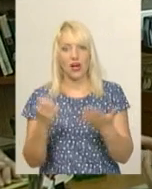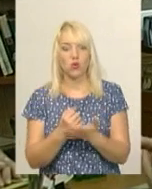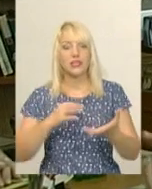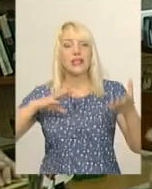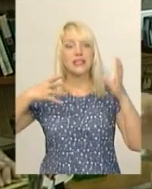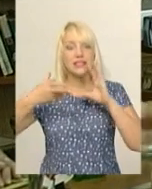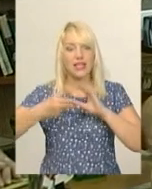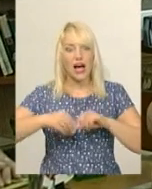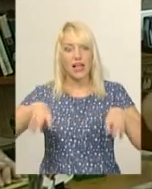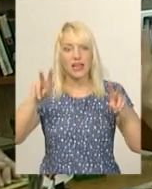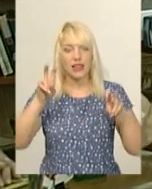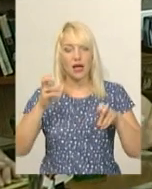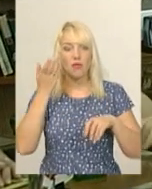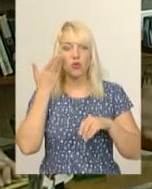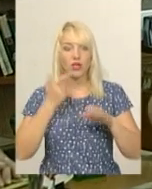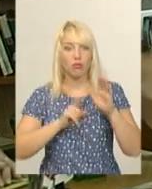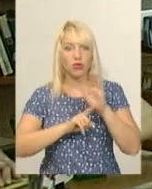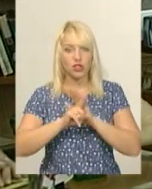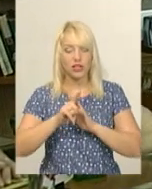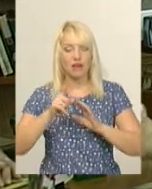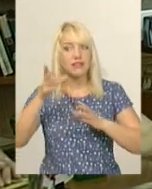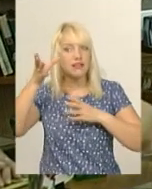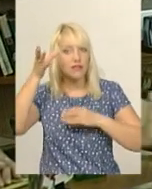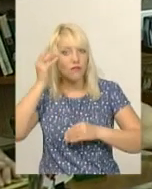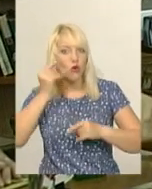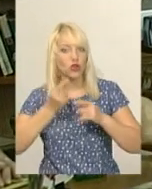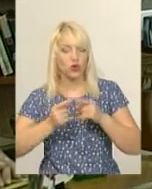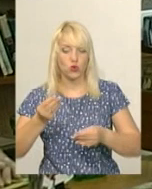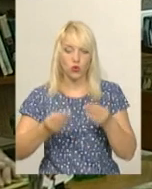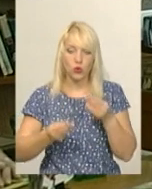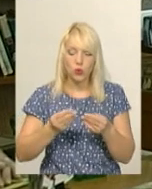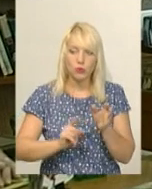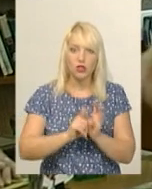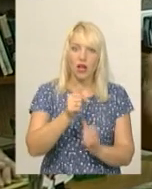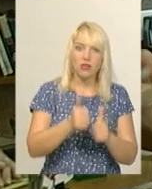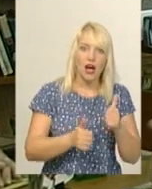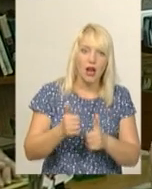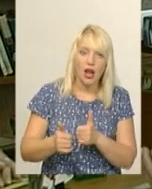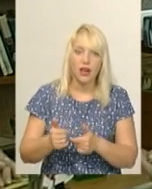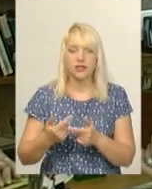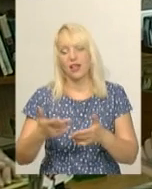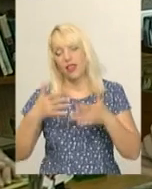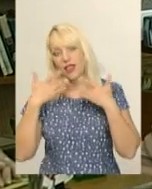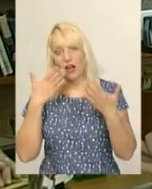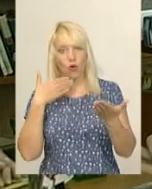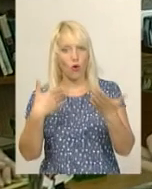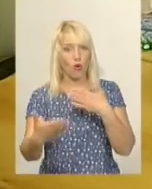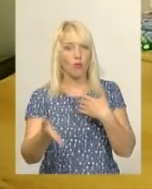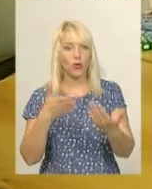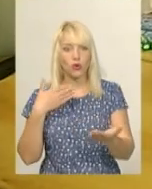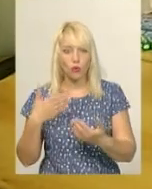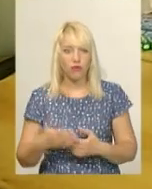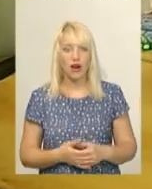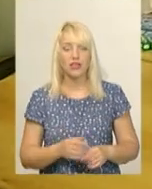коли вони починають засвоювати цю гру, грати, то звичайно вони можуть набагато легше і простіше комунікувати один між одним.